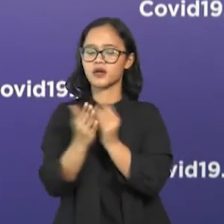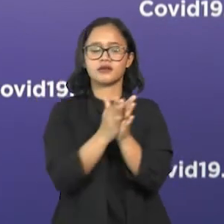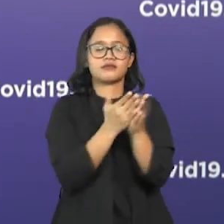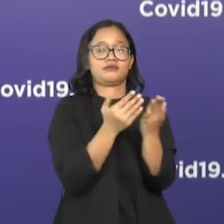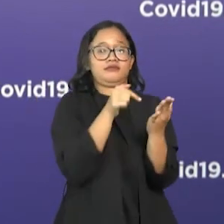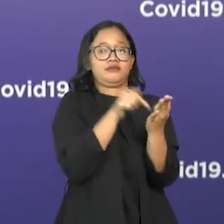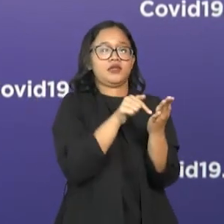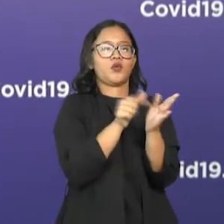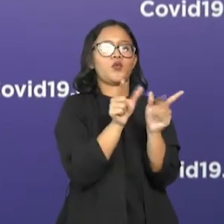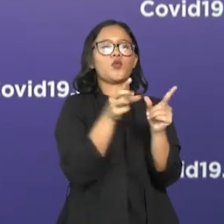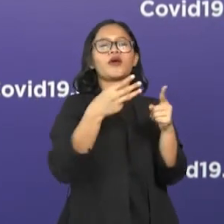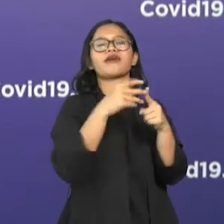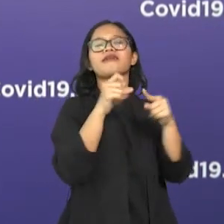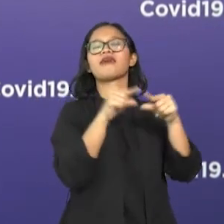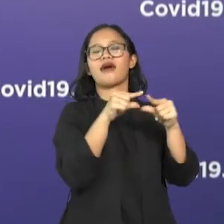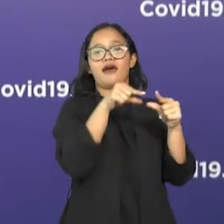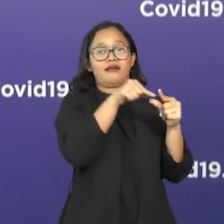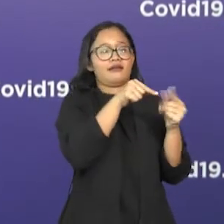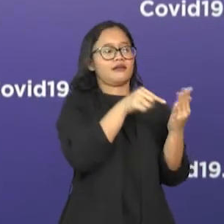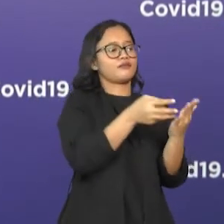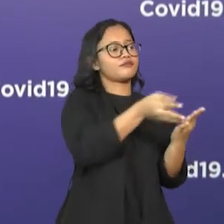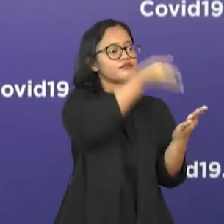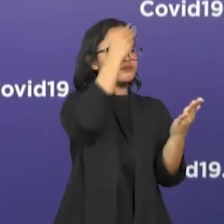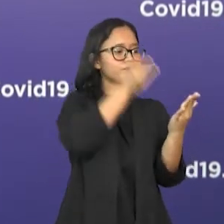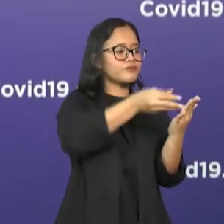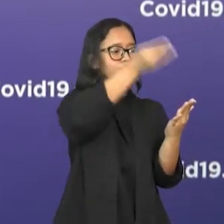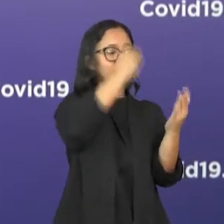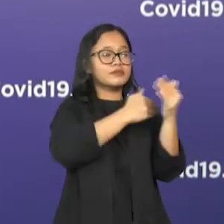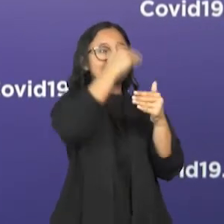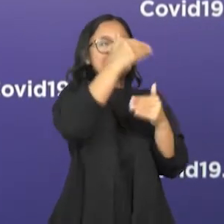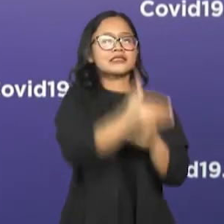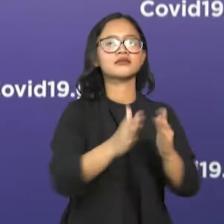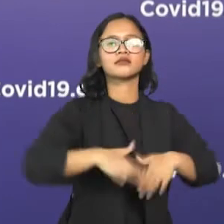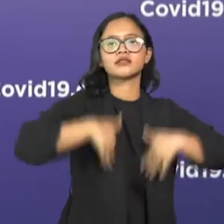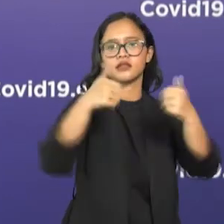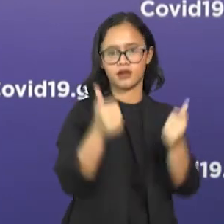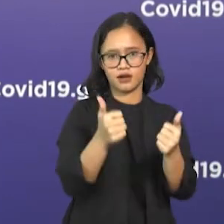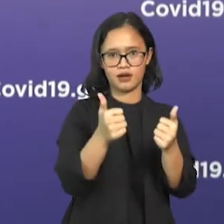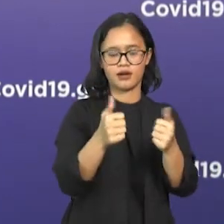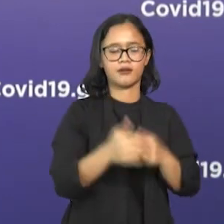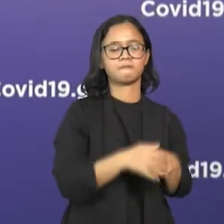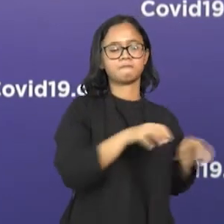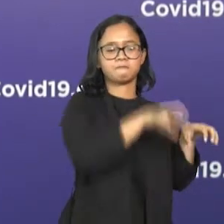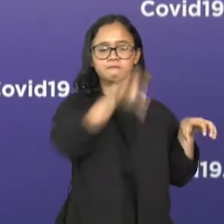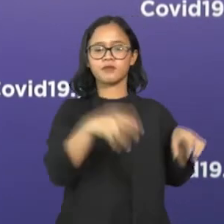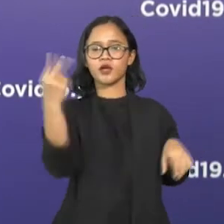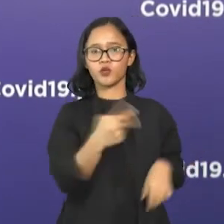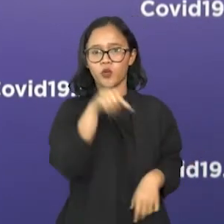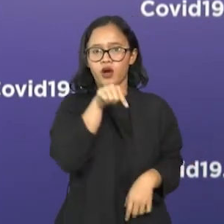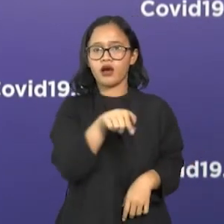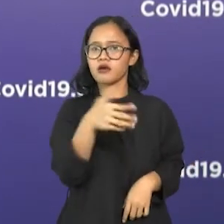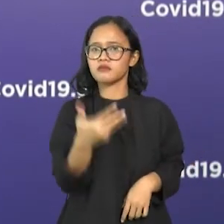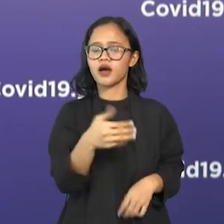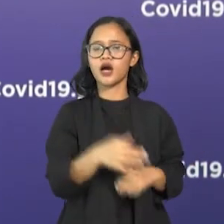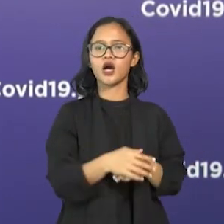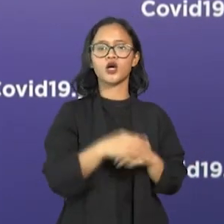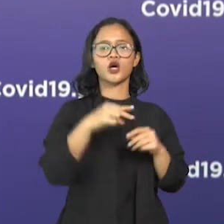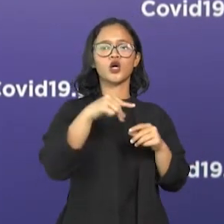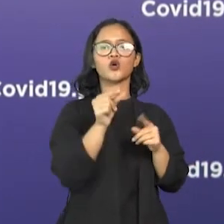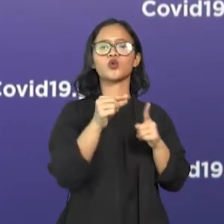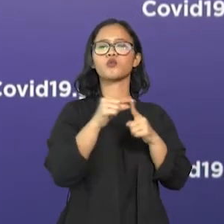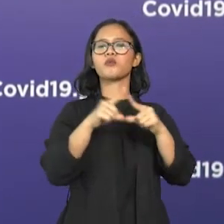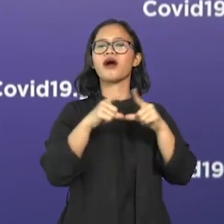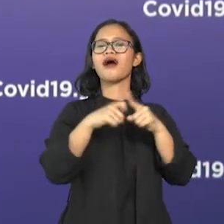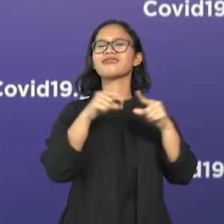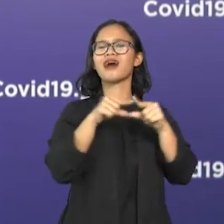membawa kita kepada kesejahteraan. Guru yang kedua adalah guru rupaka. Guru rupaka